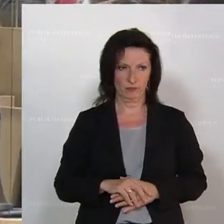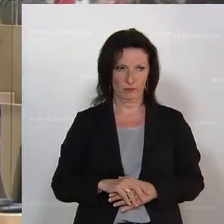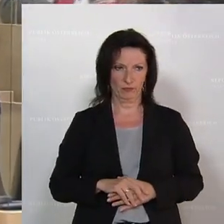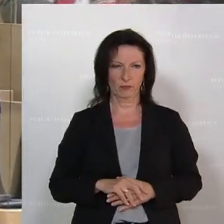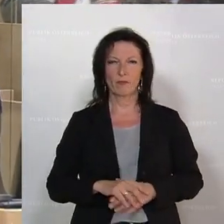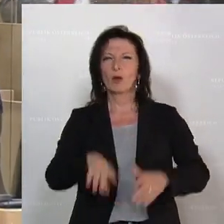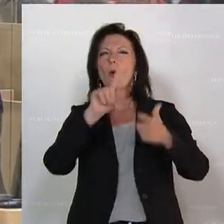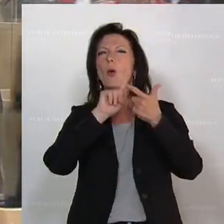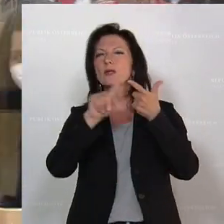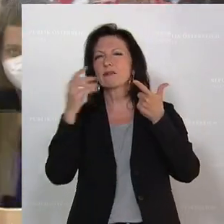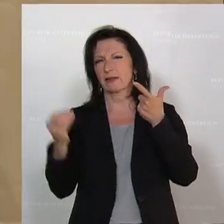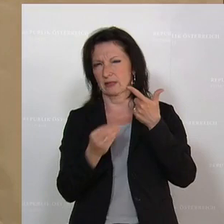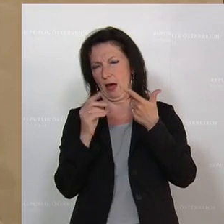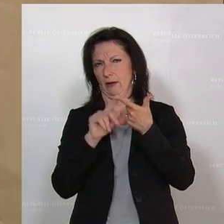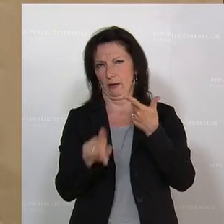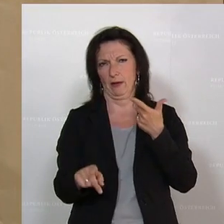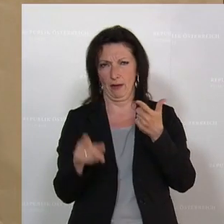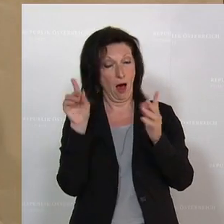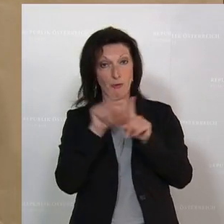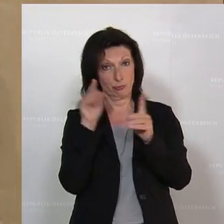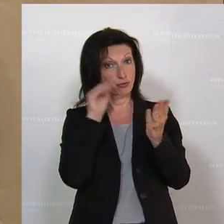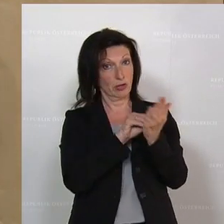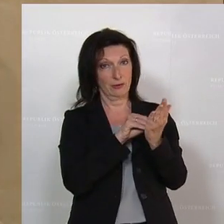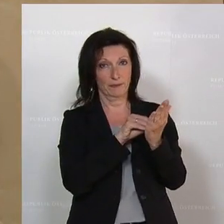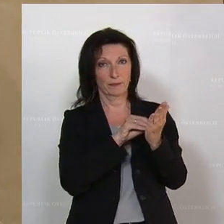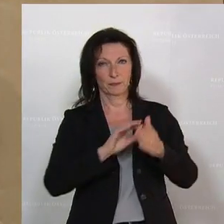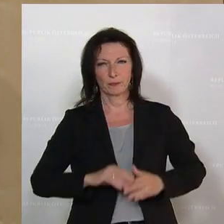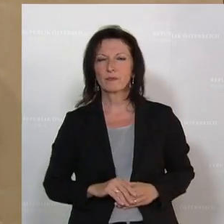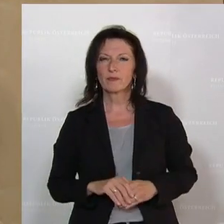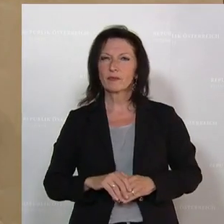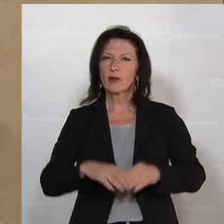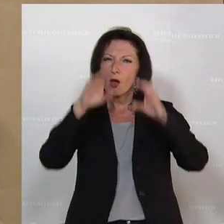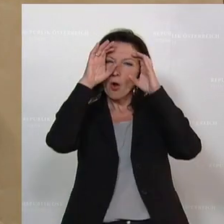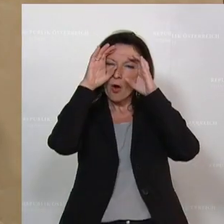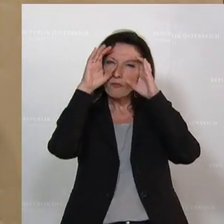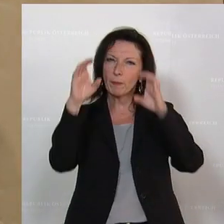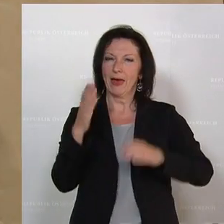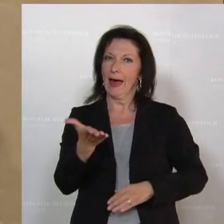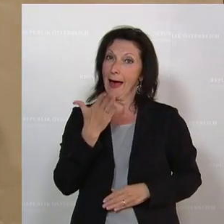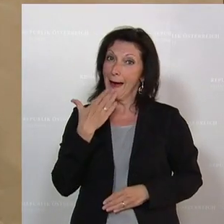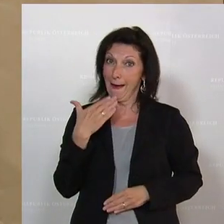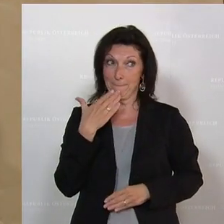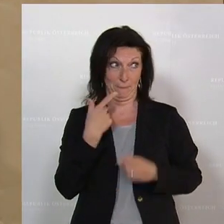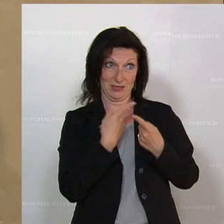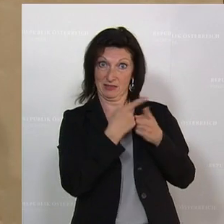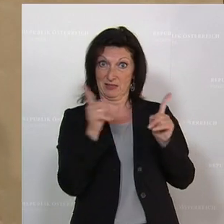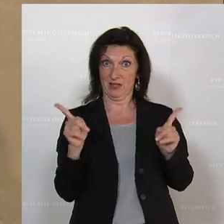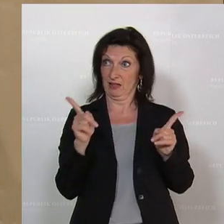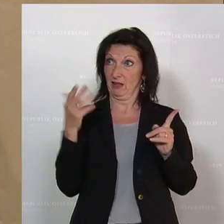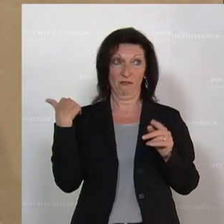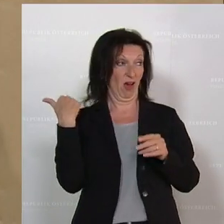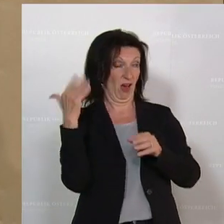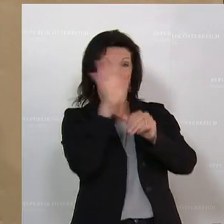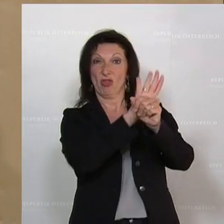Und das Zweite, das Zweite, was da drinsteht, ist, die ÖVP hat absichtlich die Öffentlichkeit und uns alle darüber